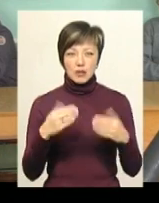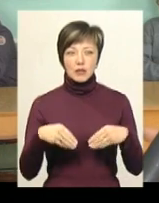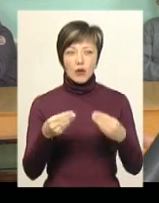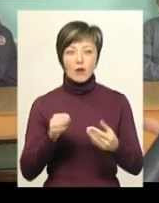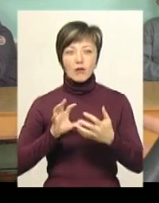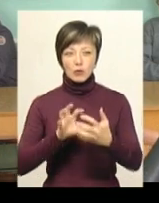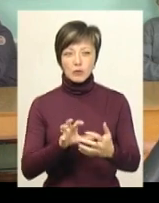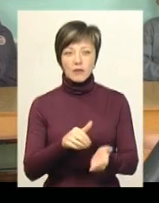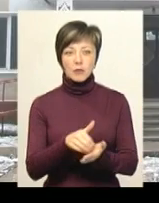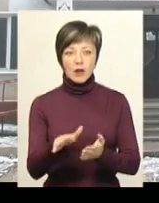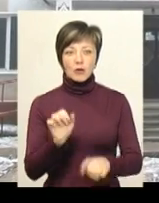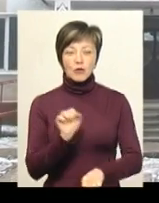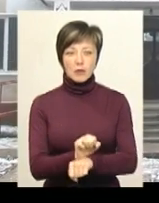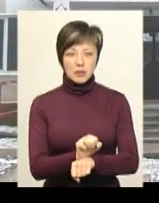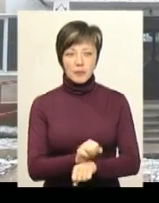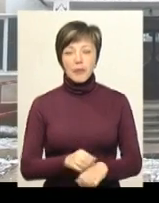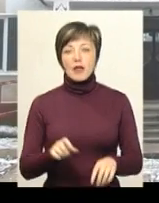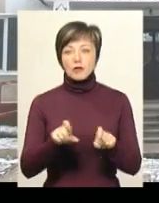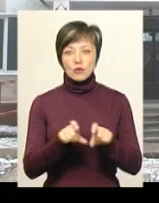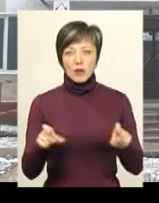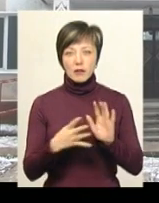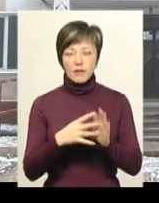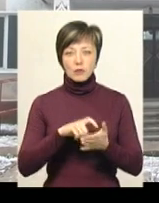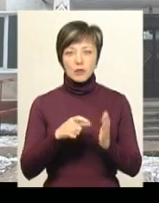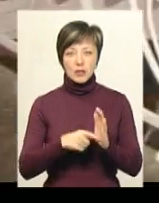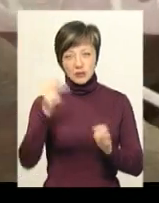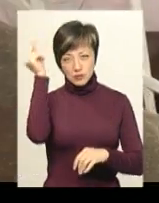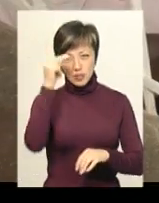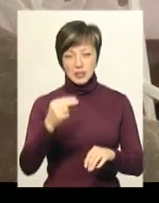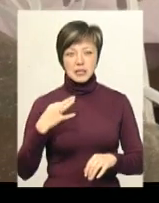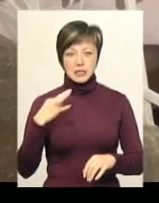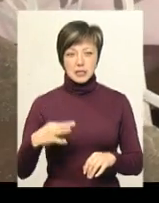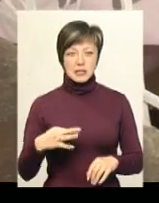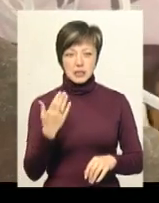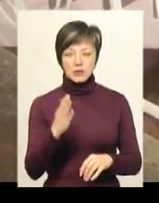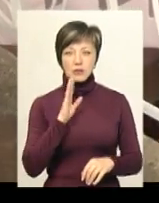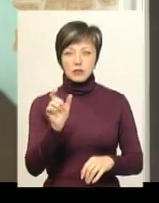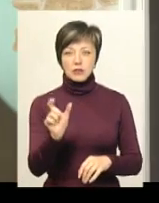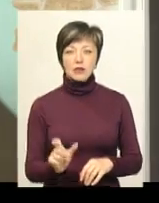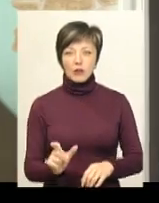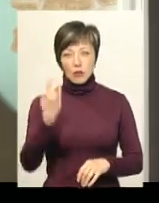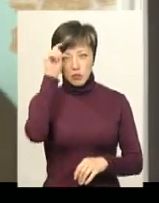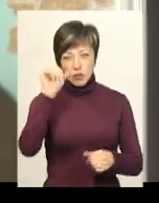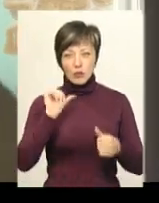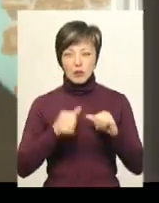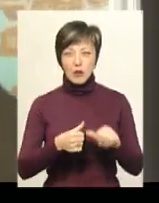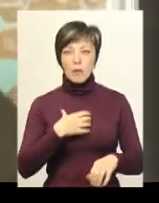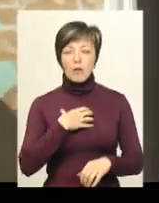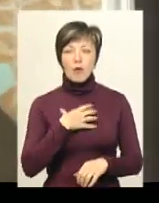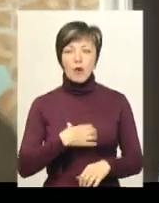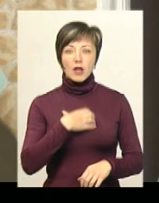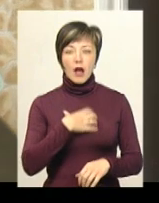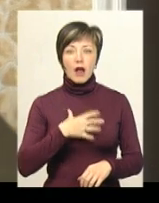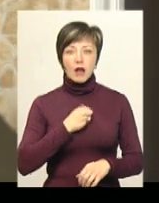автобуси, в автобусі відмовляють тормоза. У Вівсянській школі в 9 класі навчається син Валентини Далекої. У хлопця – хронічна бронхіальна